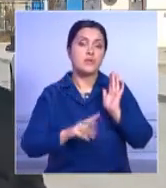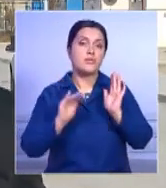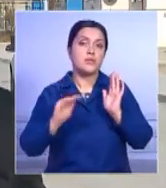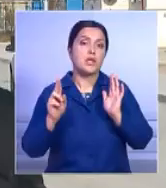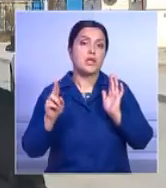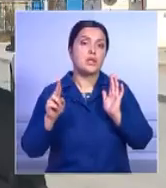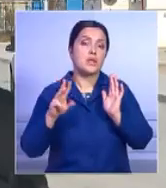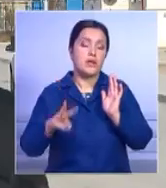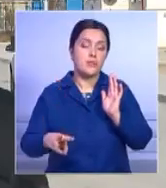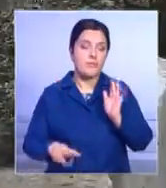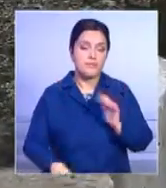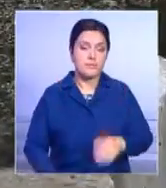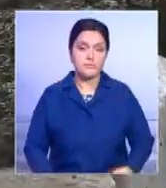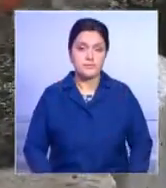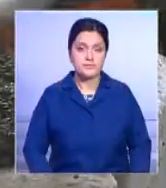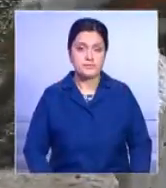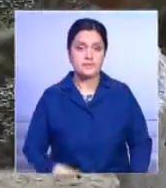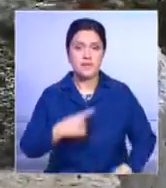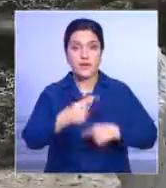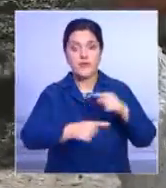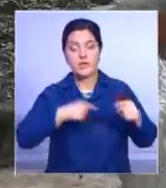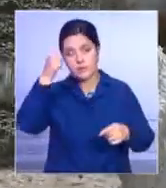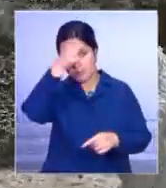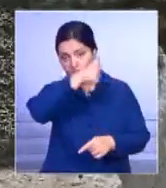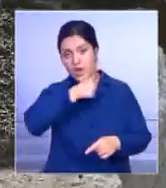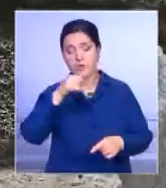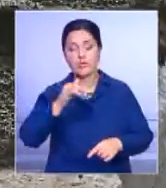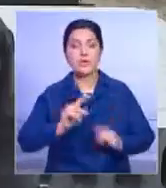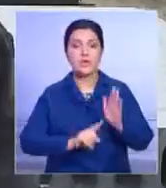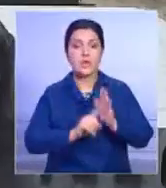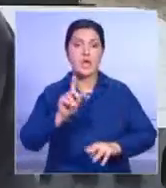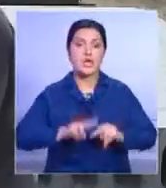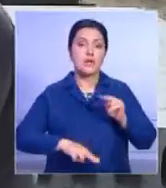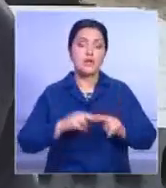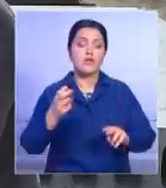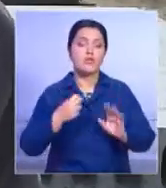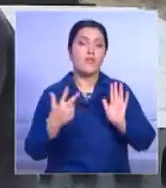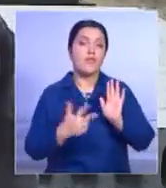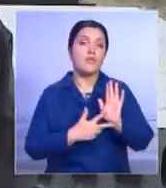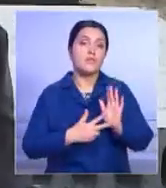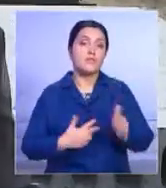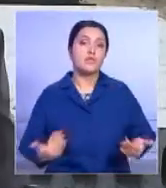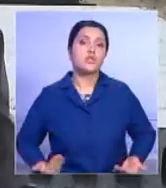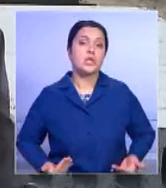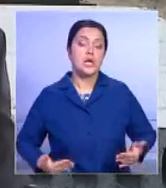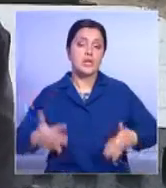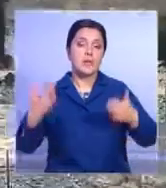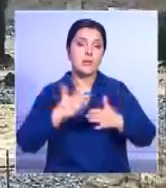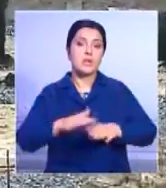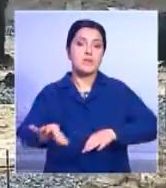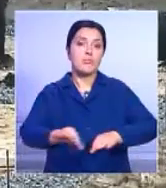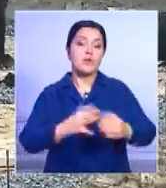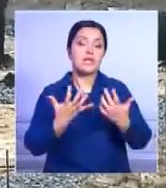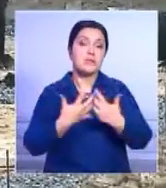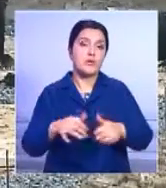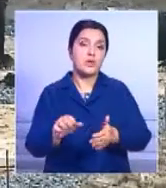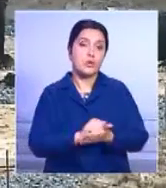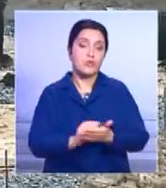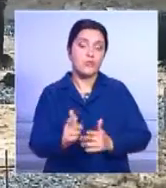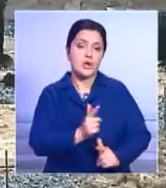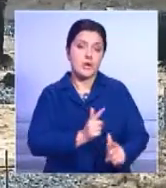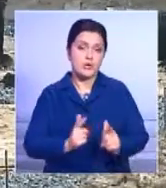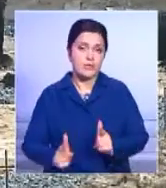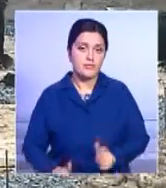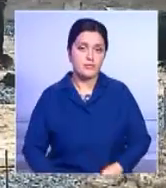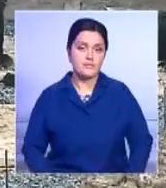квадратных метров жилья. В следующем году в районе начнут строительство еще 8 жилых домов. Проектно-сметная документация уже готова.